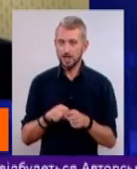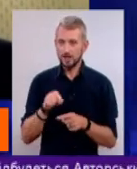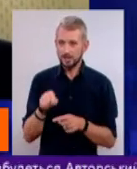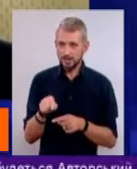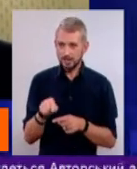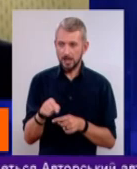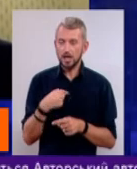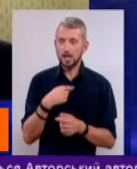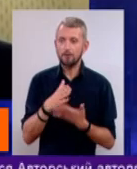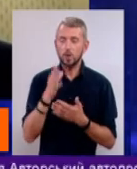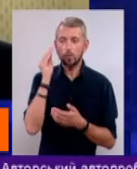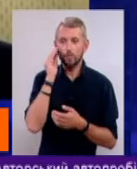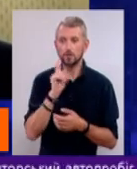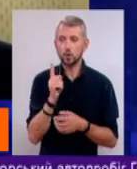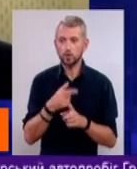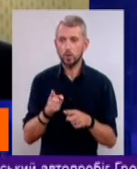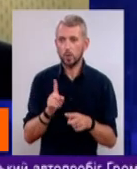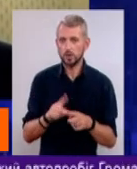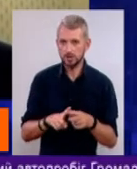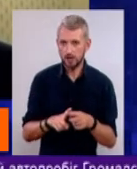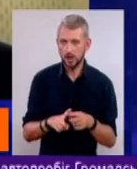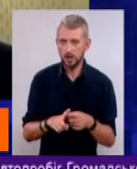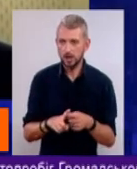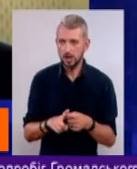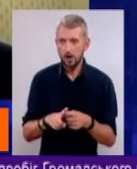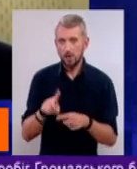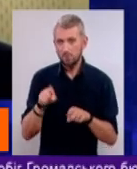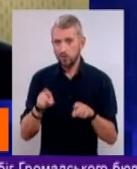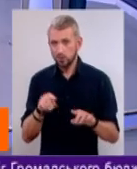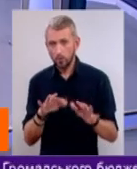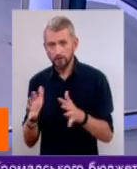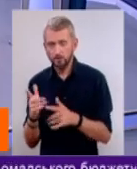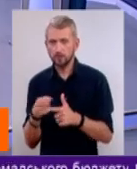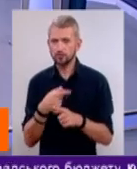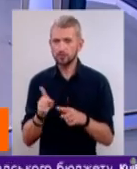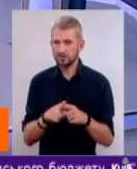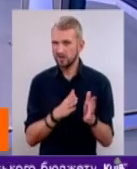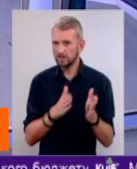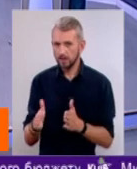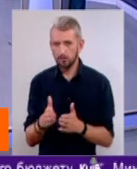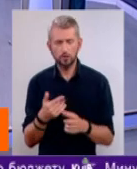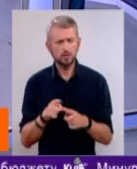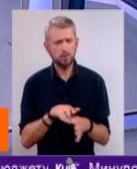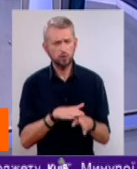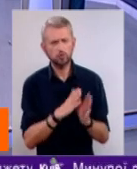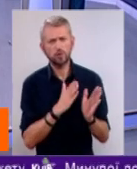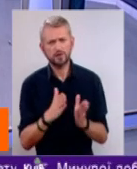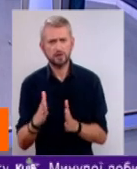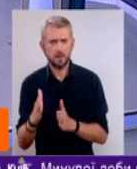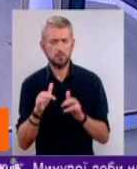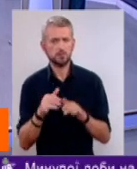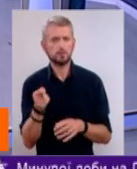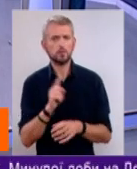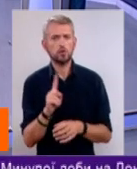Я маю на увазі, що це одинокі випадки, чи це системно? Це людина система. Річ в тому, що